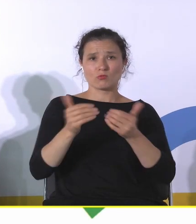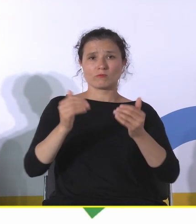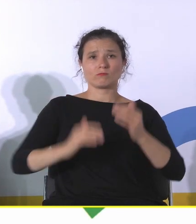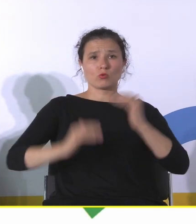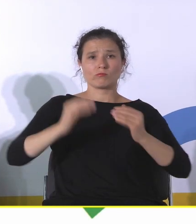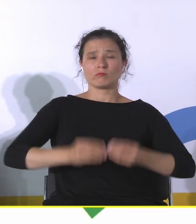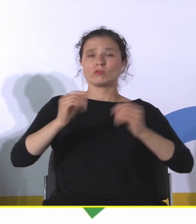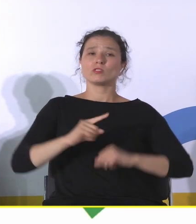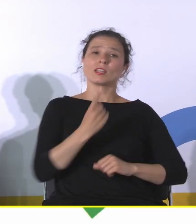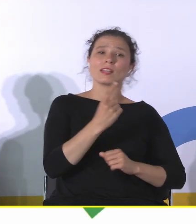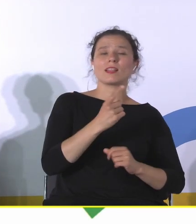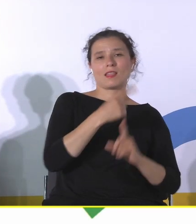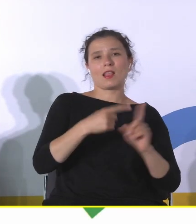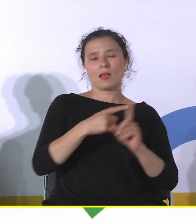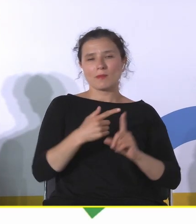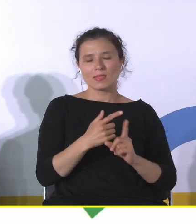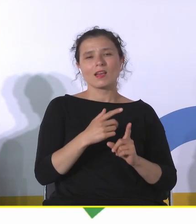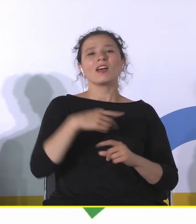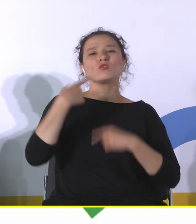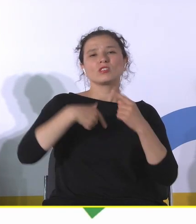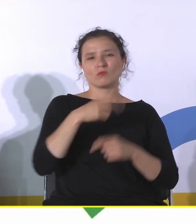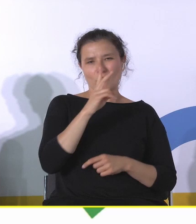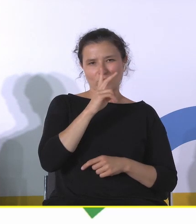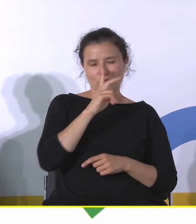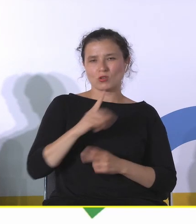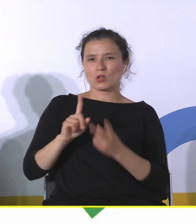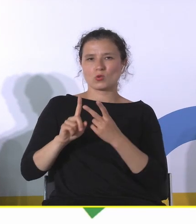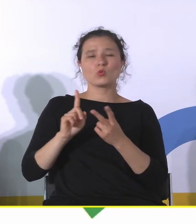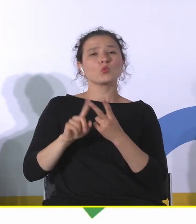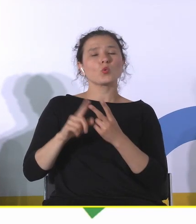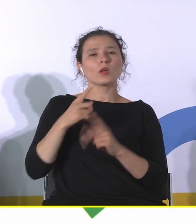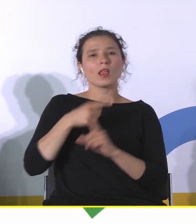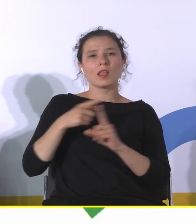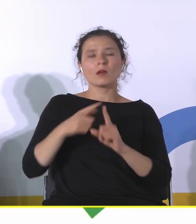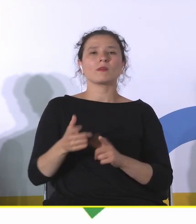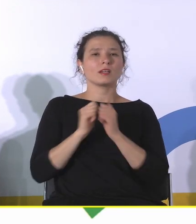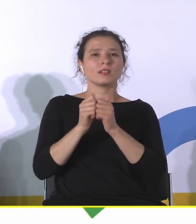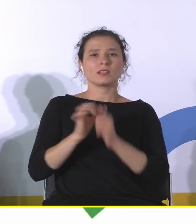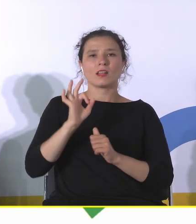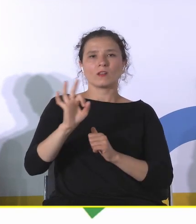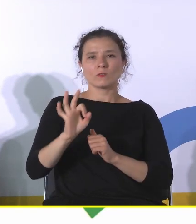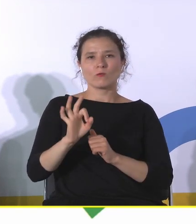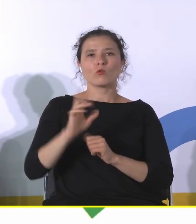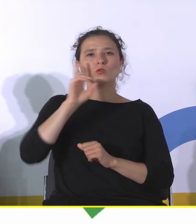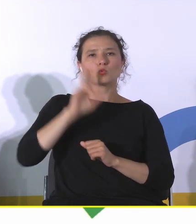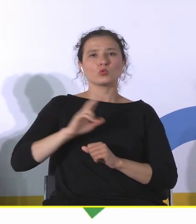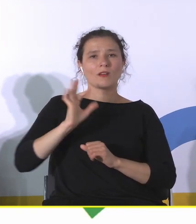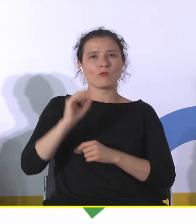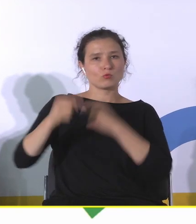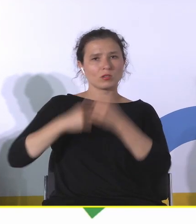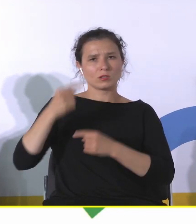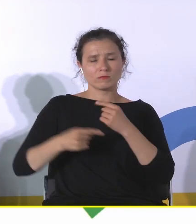materialne. Drugi aspekt to może być rola i funkcje instytucji dziedzictwa. Jako takich, przez instytucje